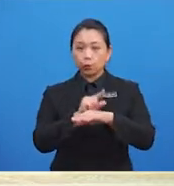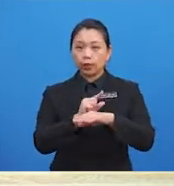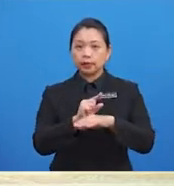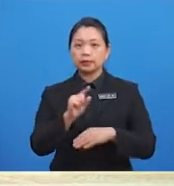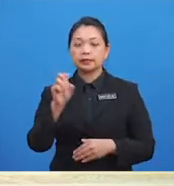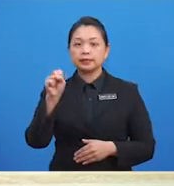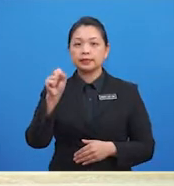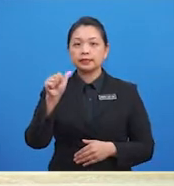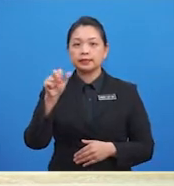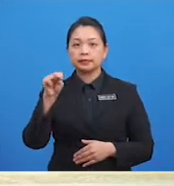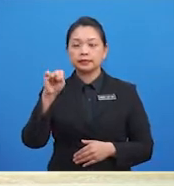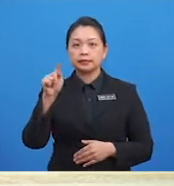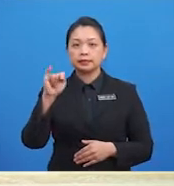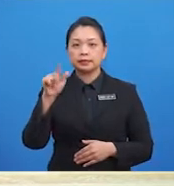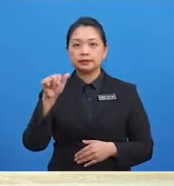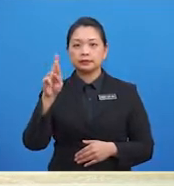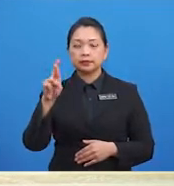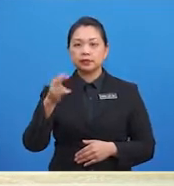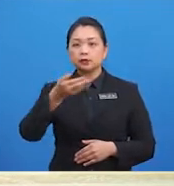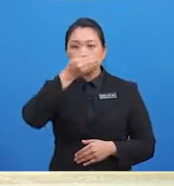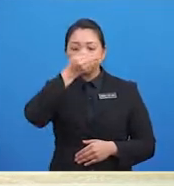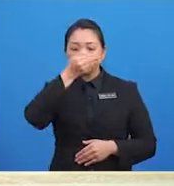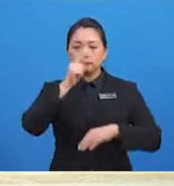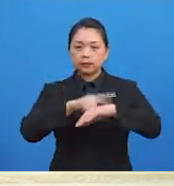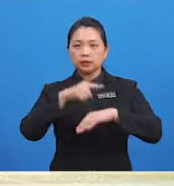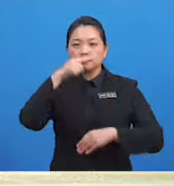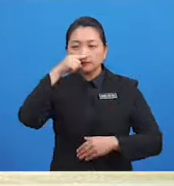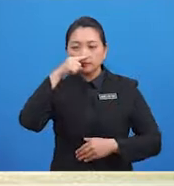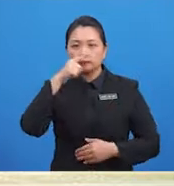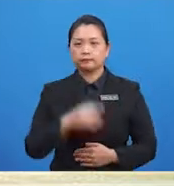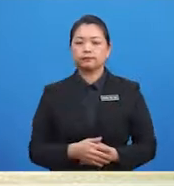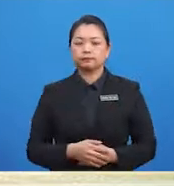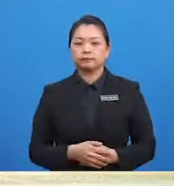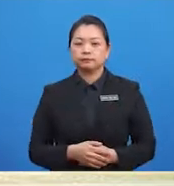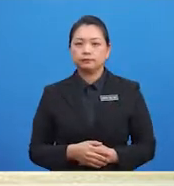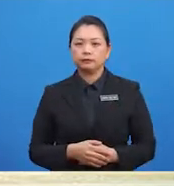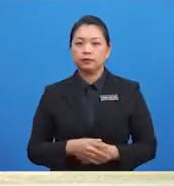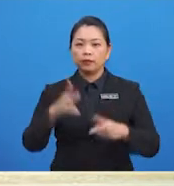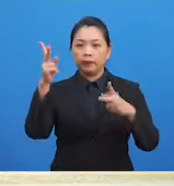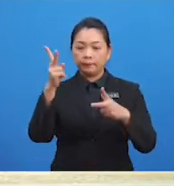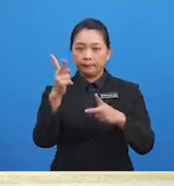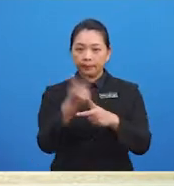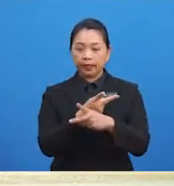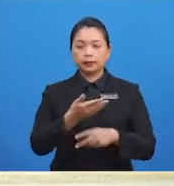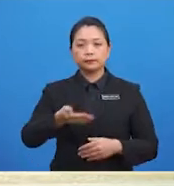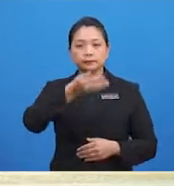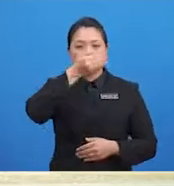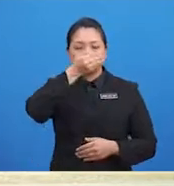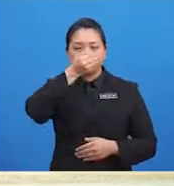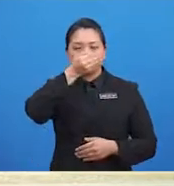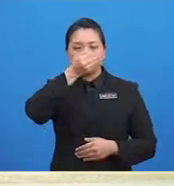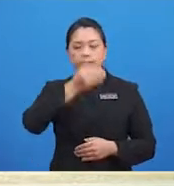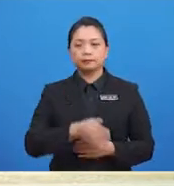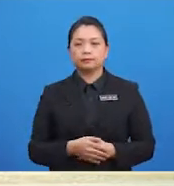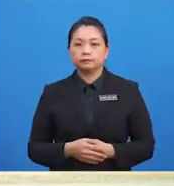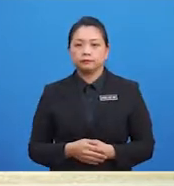Tutup mulut semasa bersin atau batuk Pakai pelitup muka